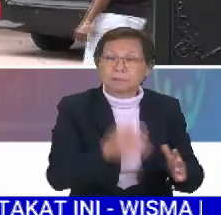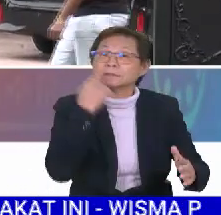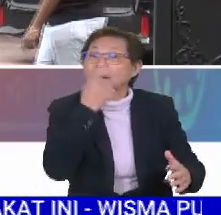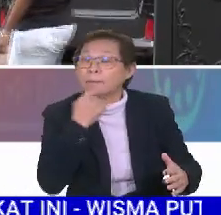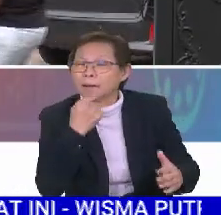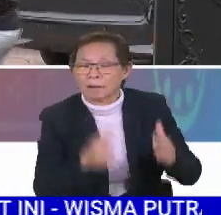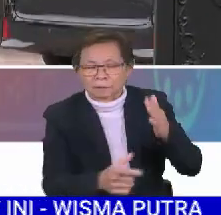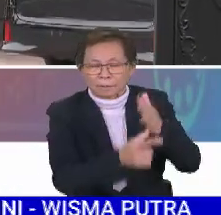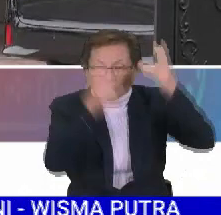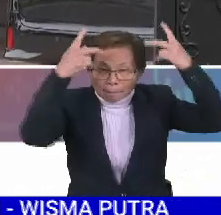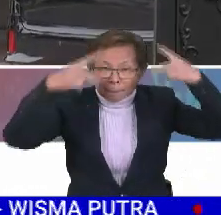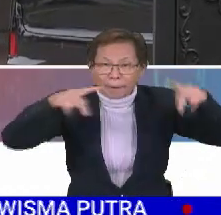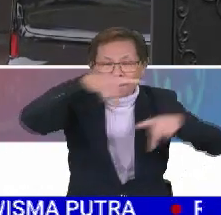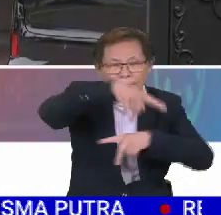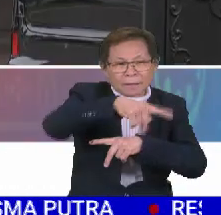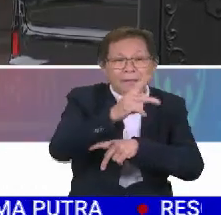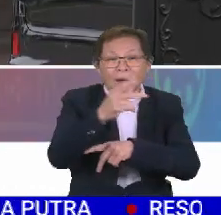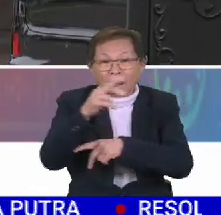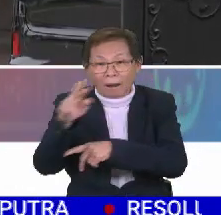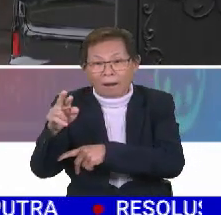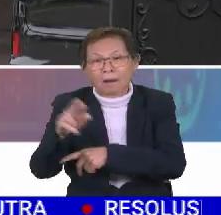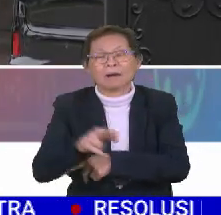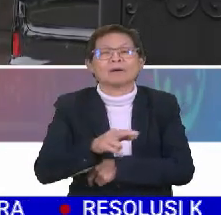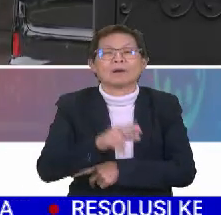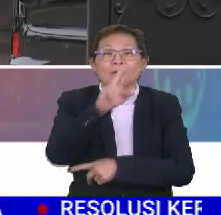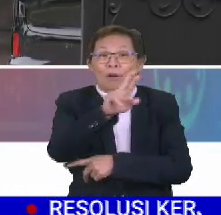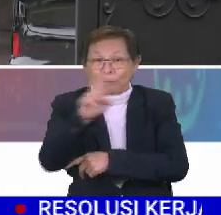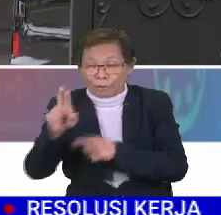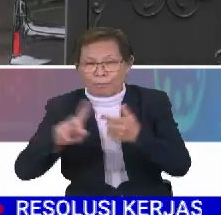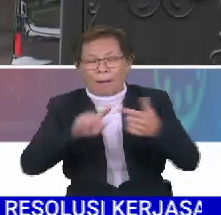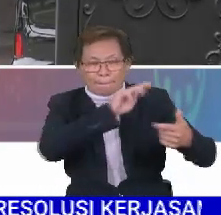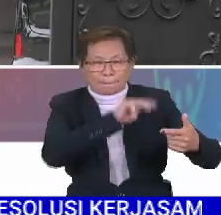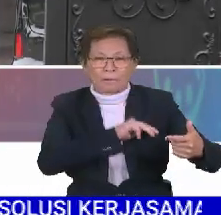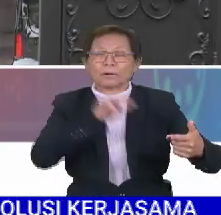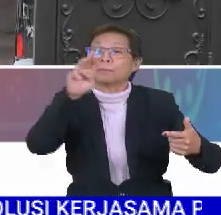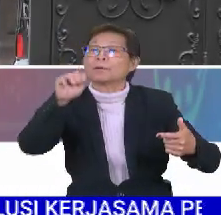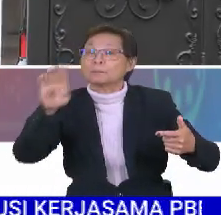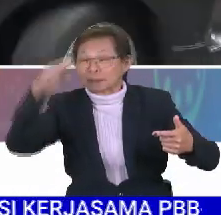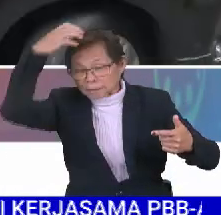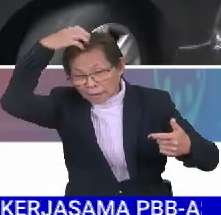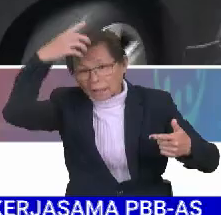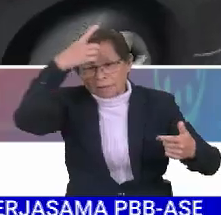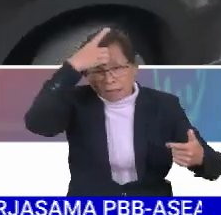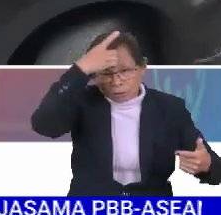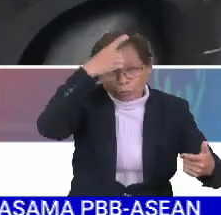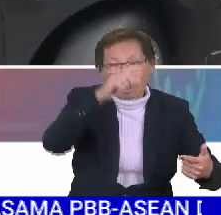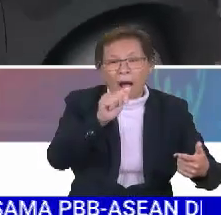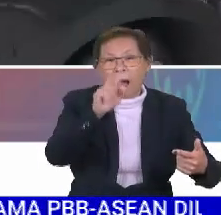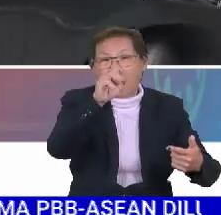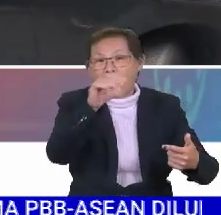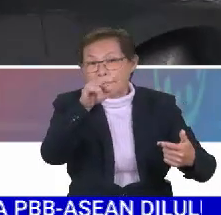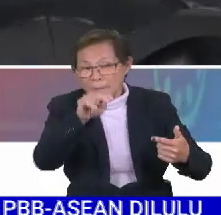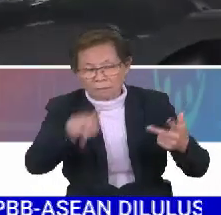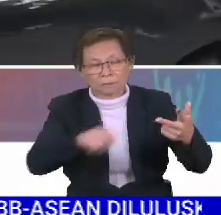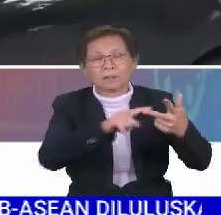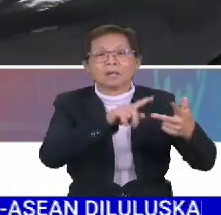termasuklah timbalan Presiden PKR iaitu Rafi Ziramli, Menteri Besar Selangor, Dato' Sri Amiruddin